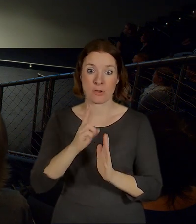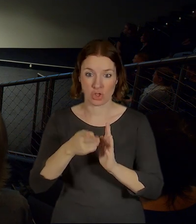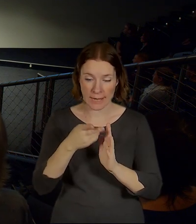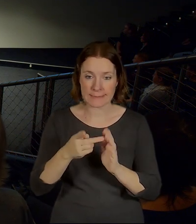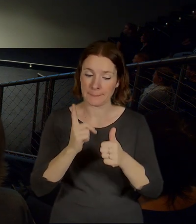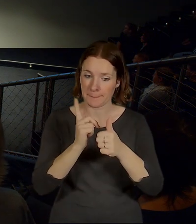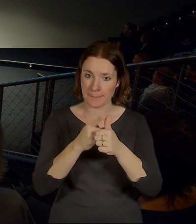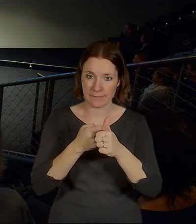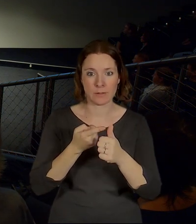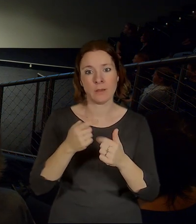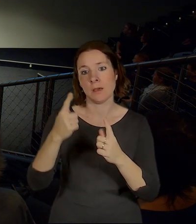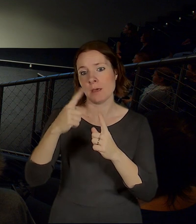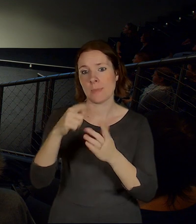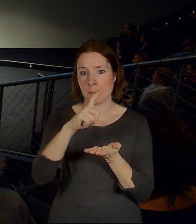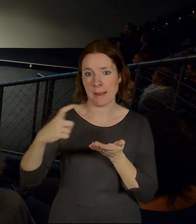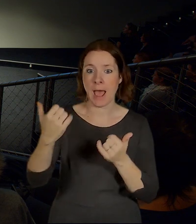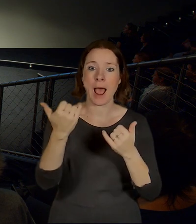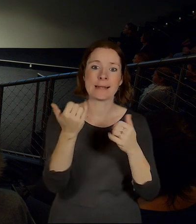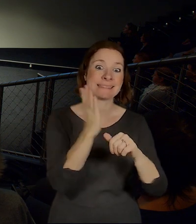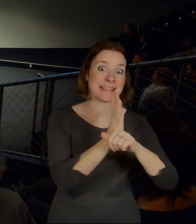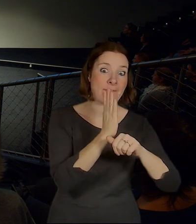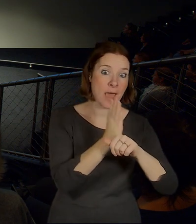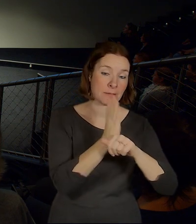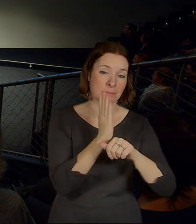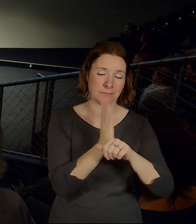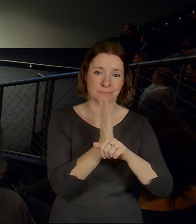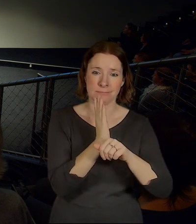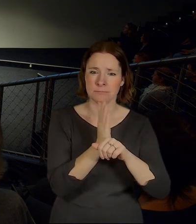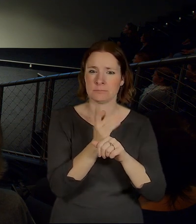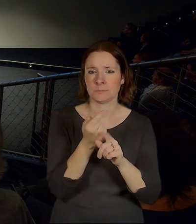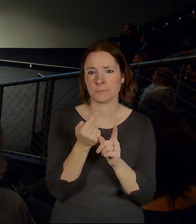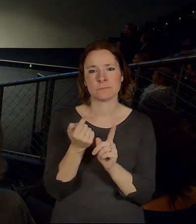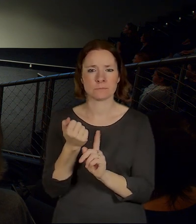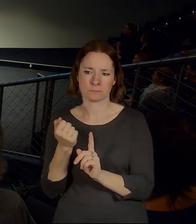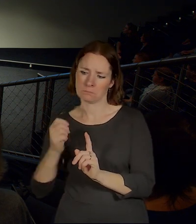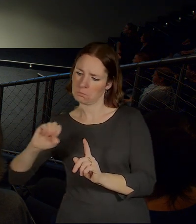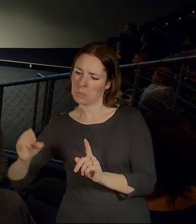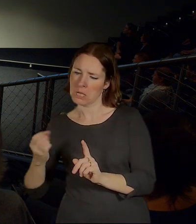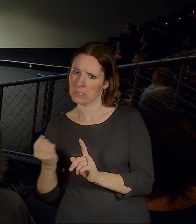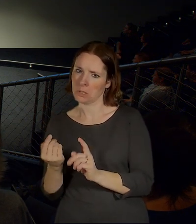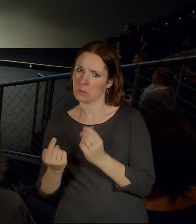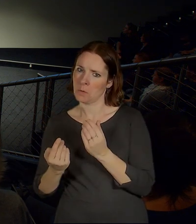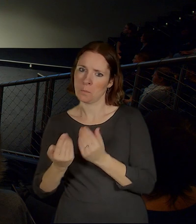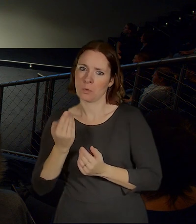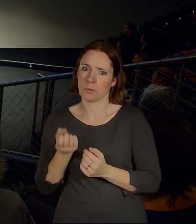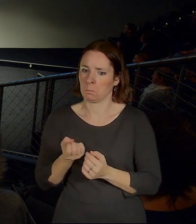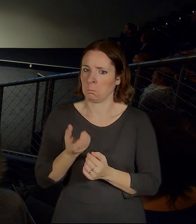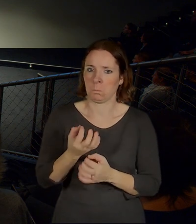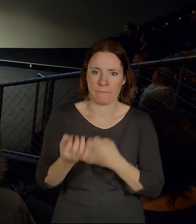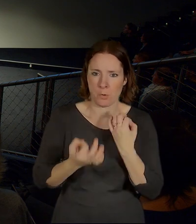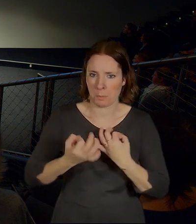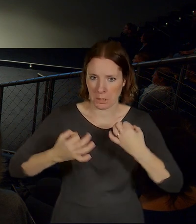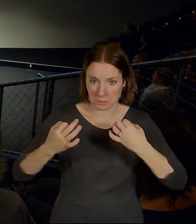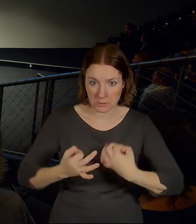Sever, který tam měl zde někdo tak jako spíše jenom naznačen, protože tam ještě teda není jasné,